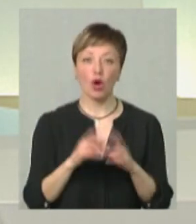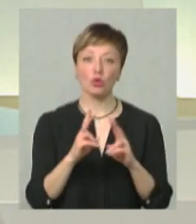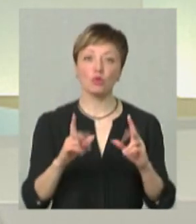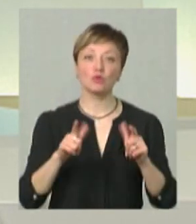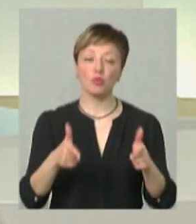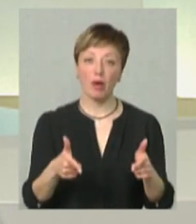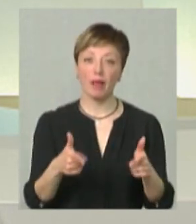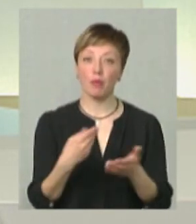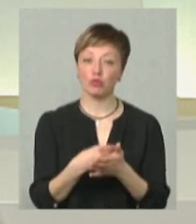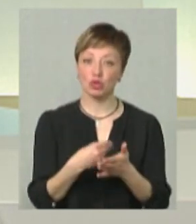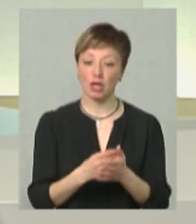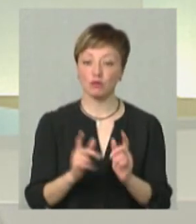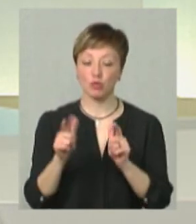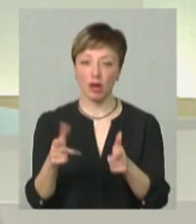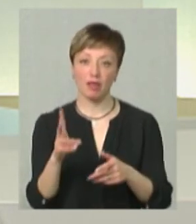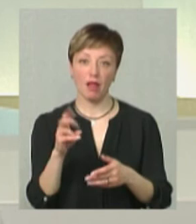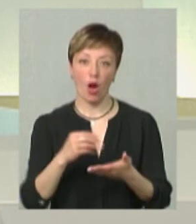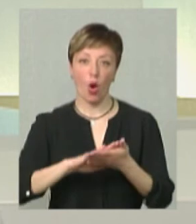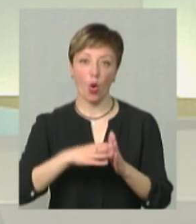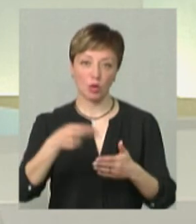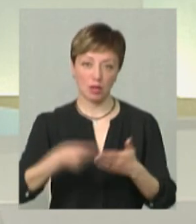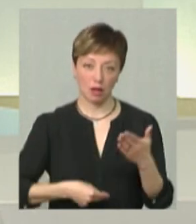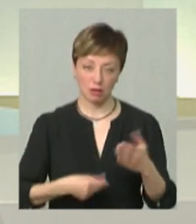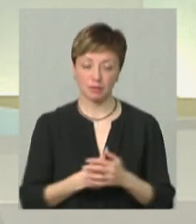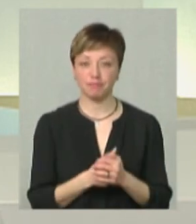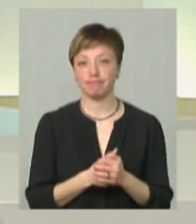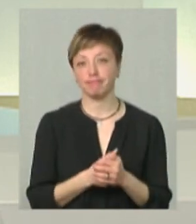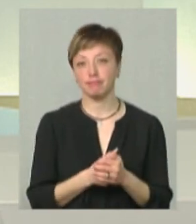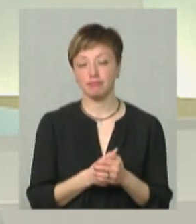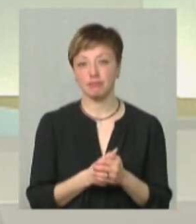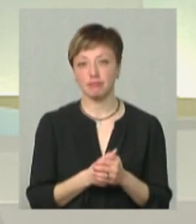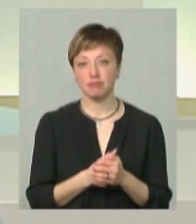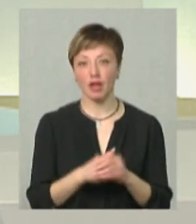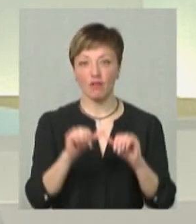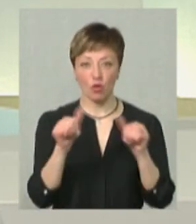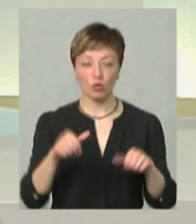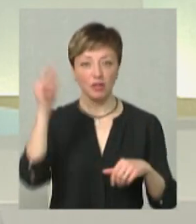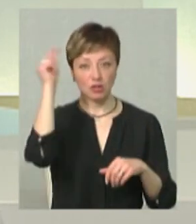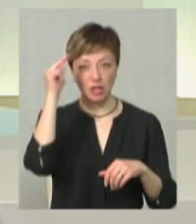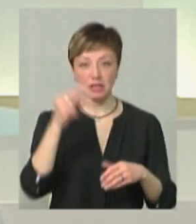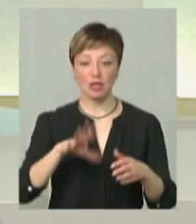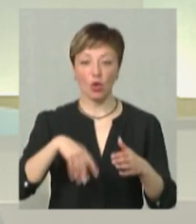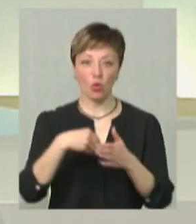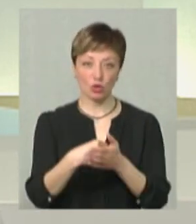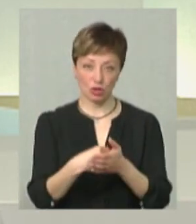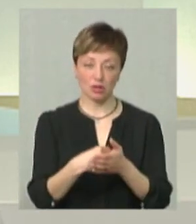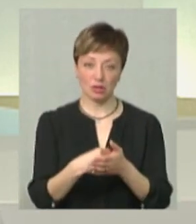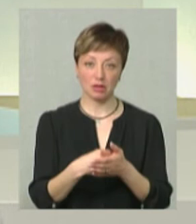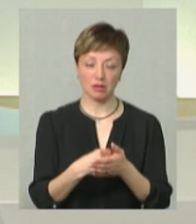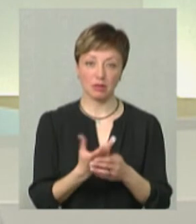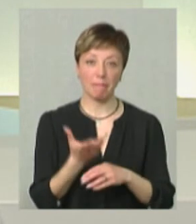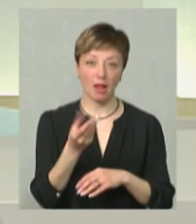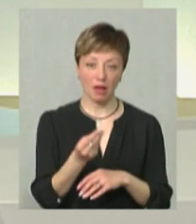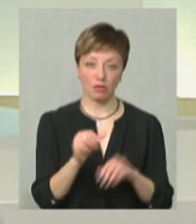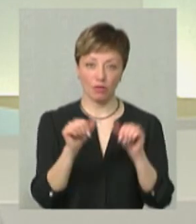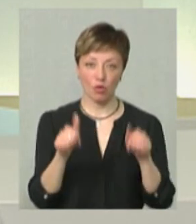тих, хто вступають на бюджет і для тих, хто вступають на конкуратну форму навчання, тобто за кошти фізичних і юридичних осіб.